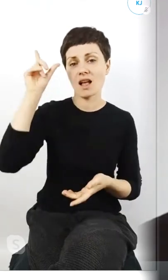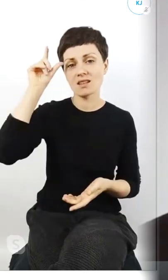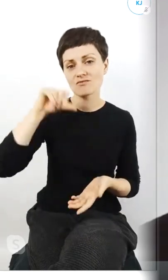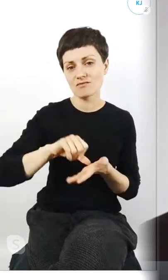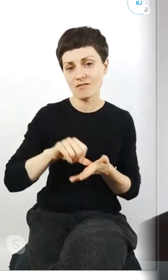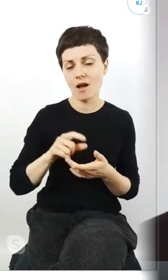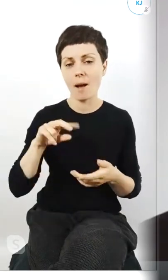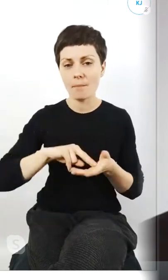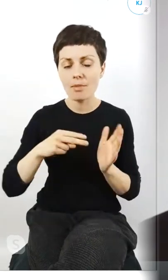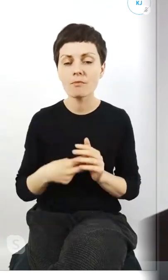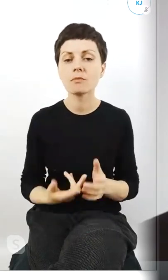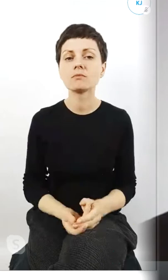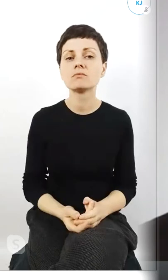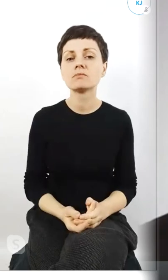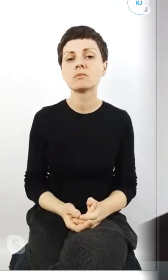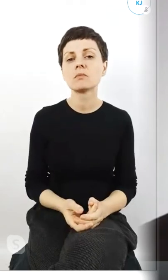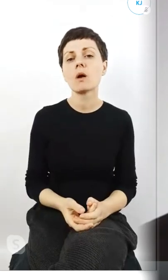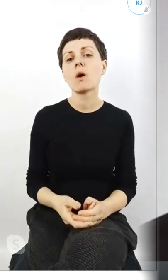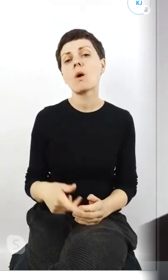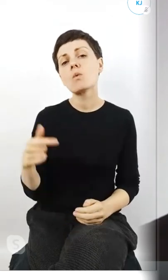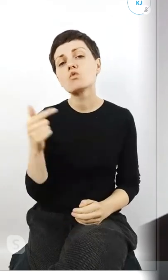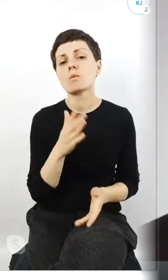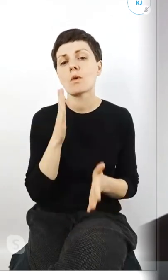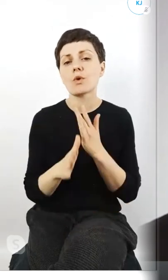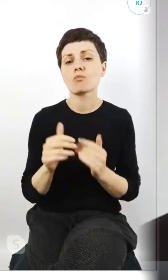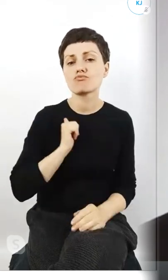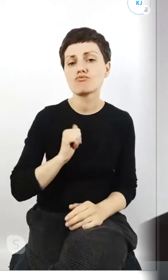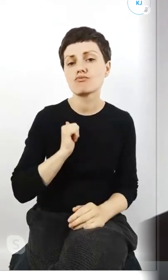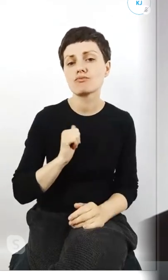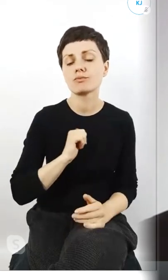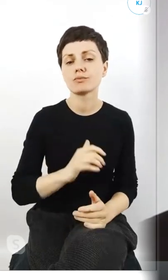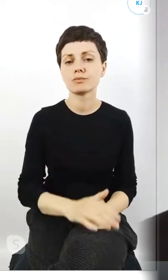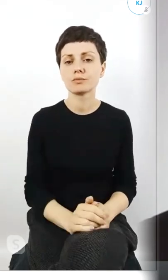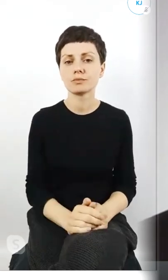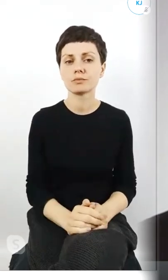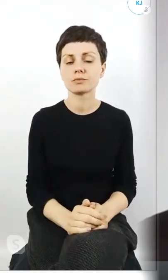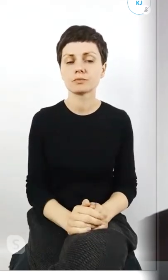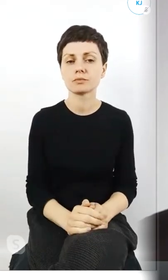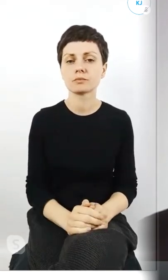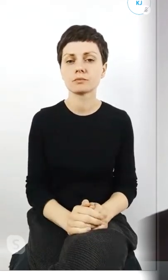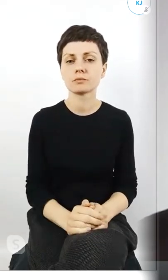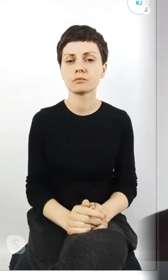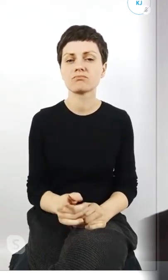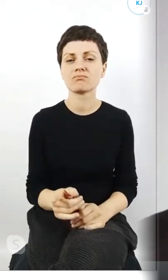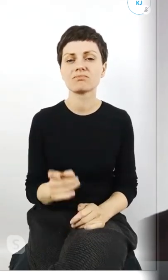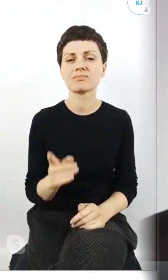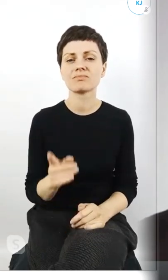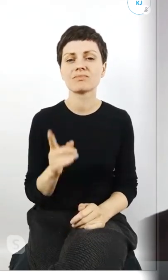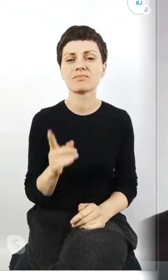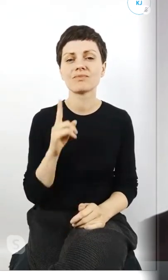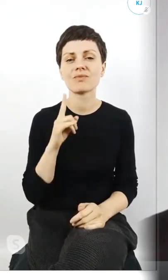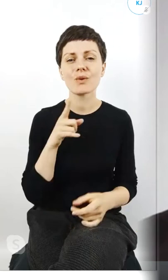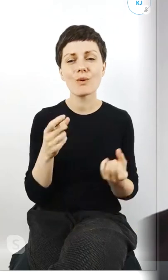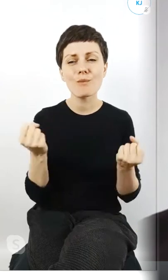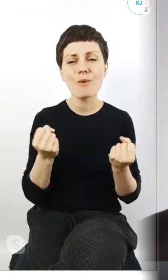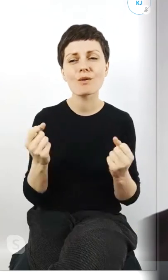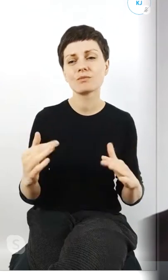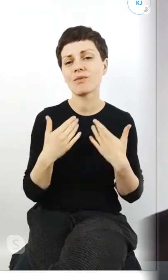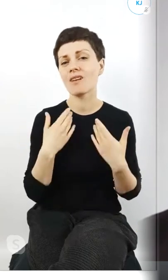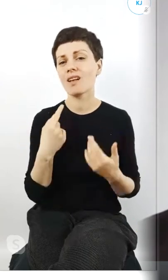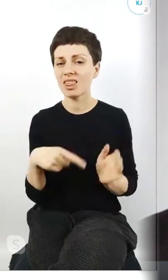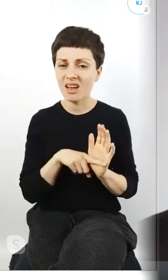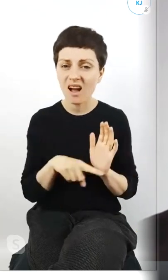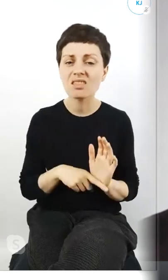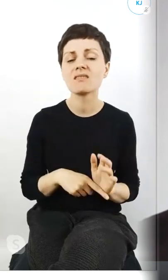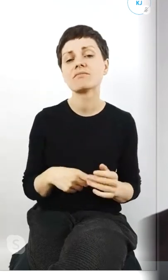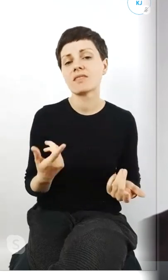więc no musimy po prostu przeczekać, tak, no niestety to bardzo na nas działa negatywnie, no ale niestety, tak, jest